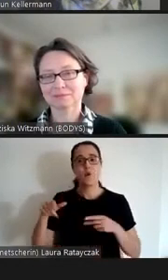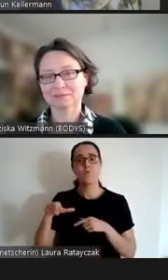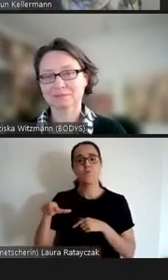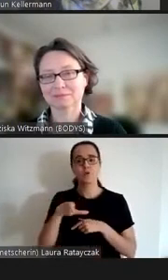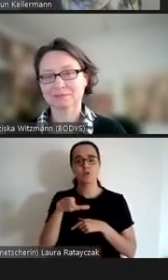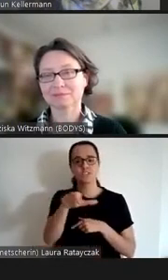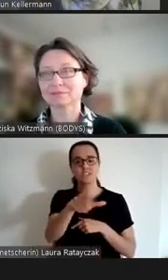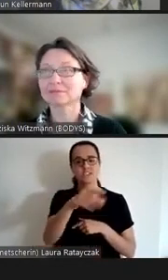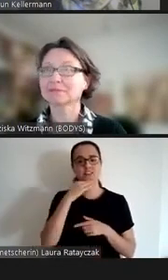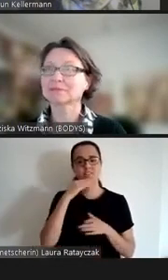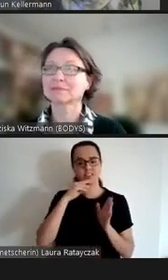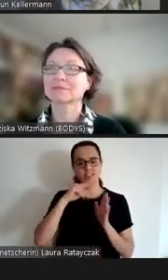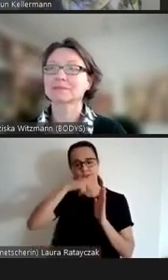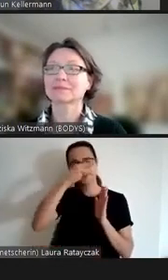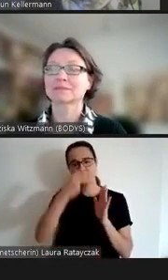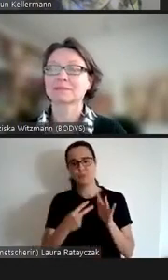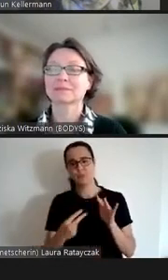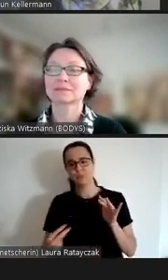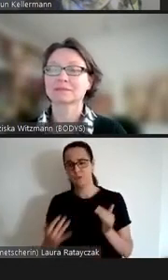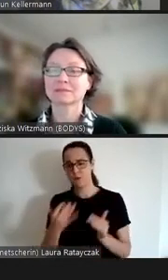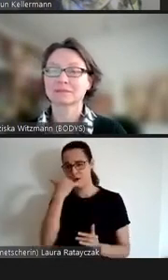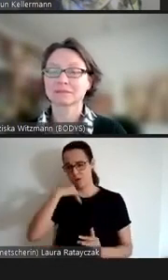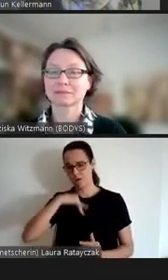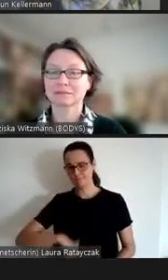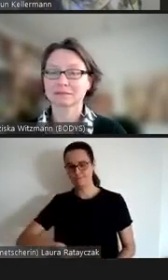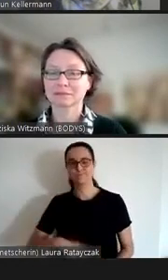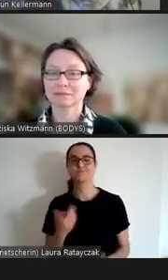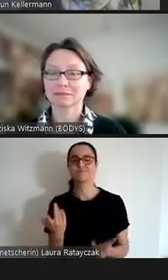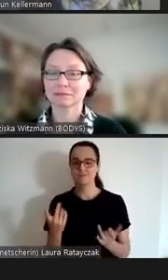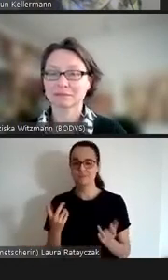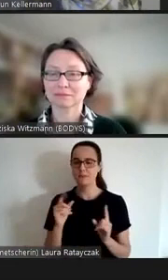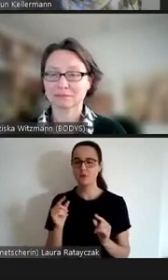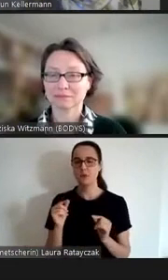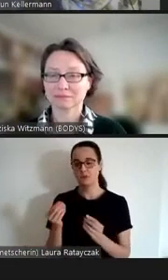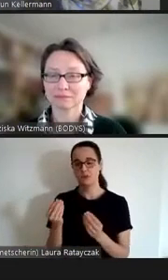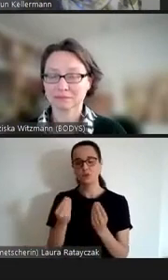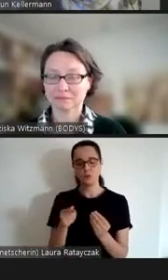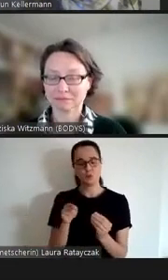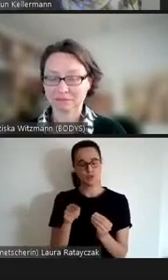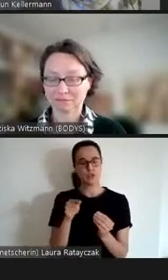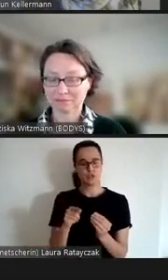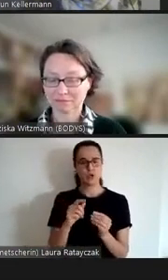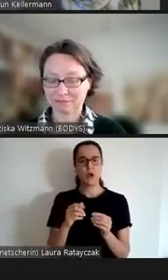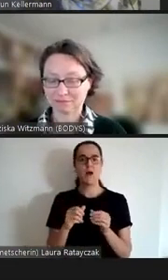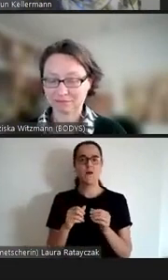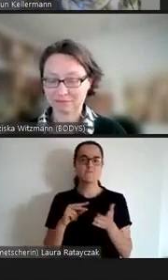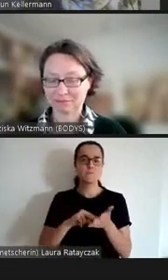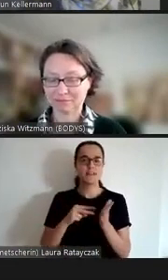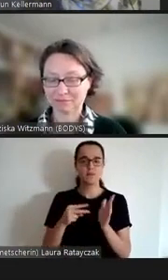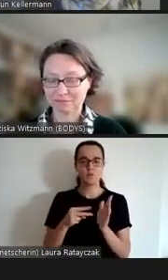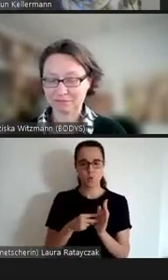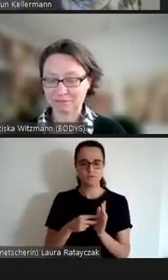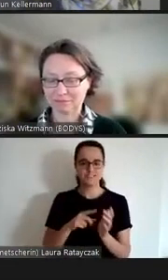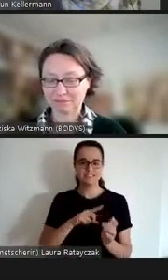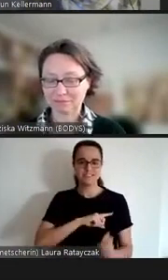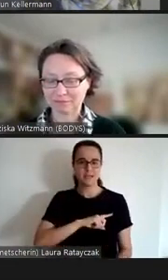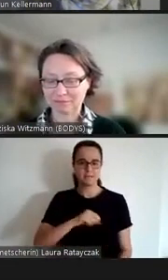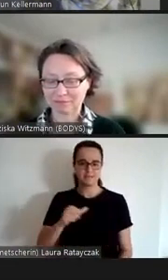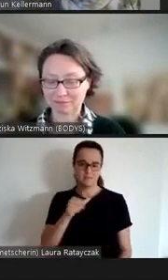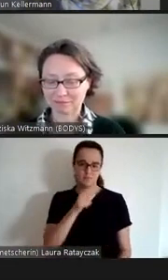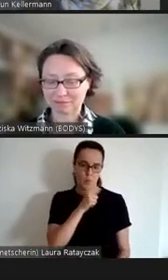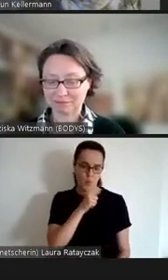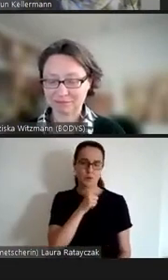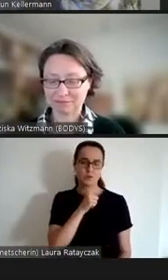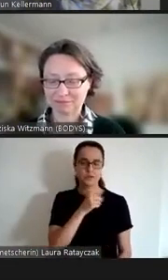er wählt also eine traditionell als weidlich verstandene Art der Selbsttötung